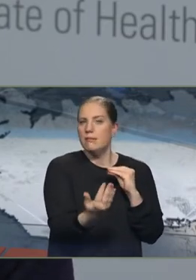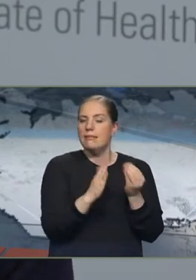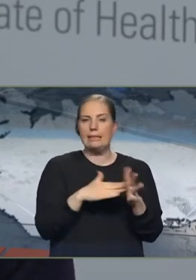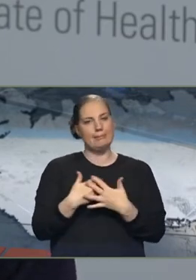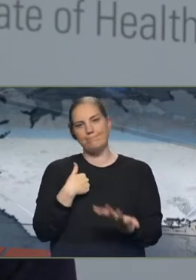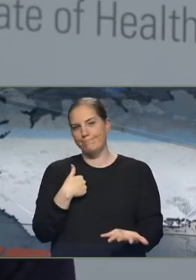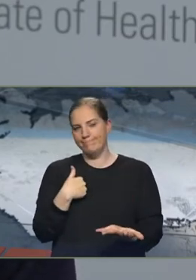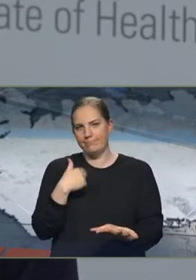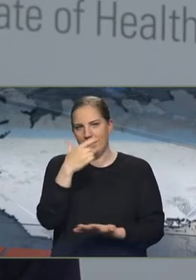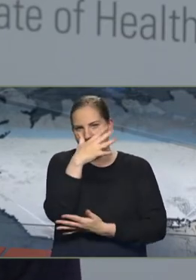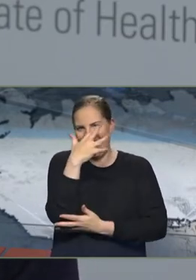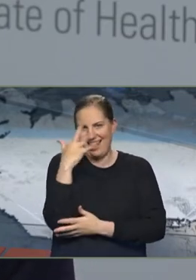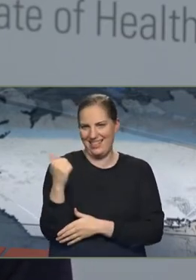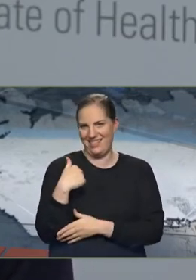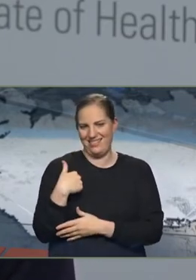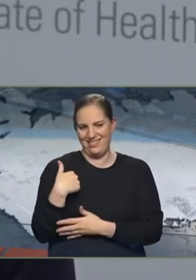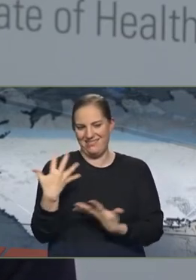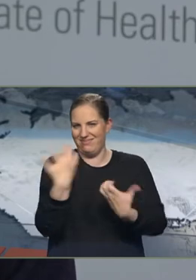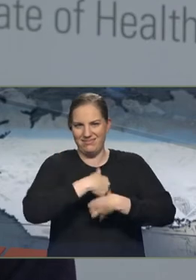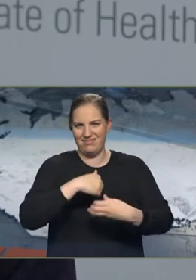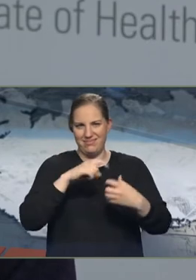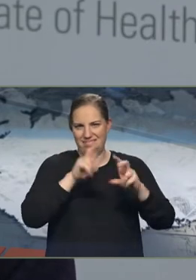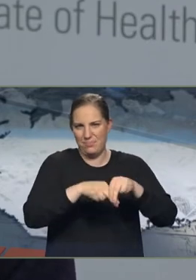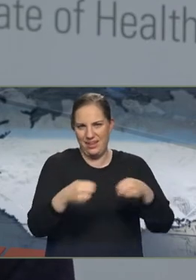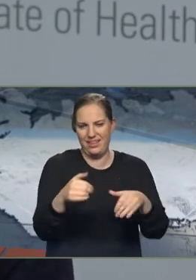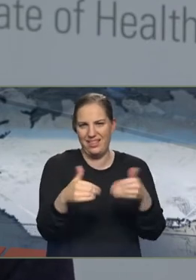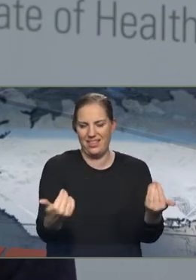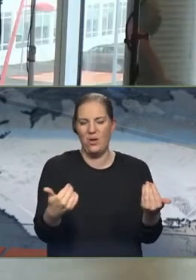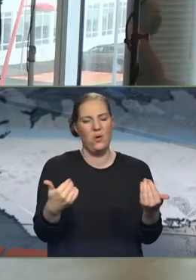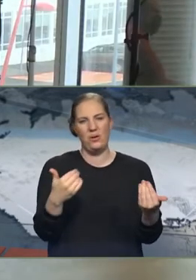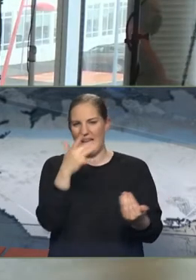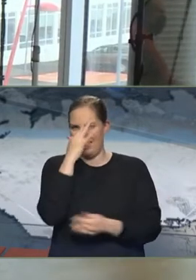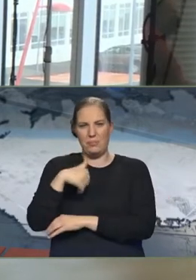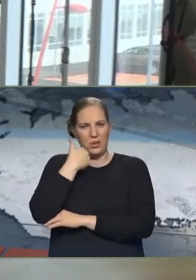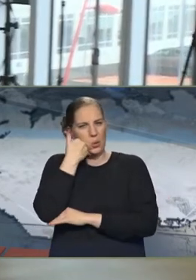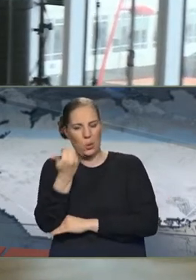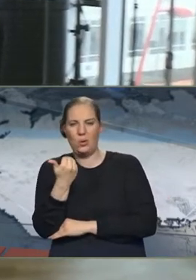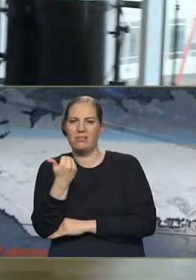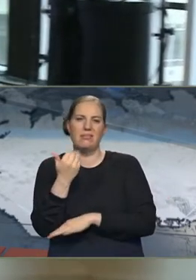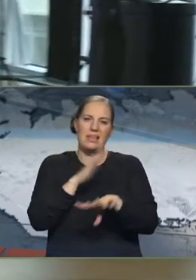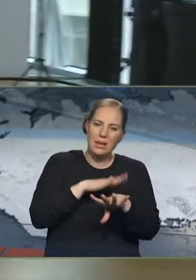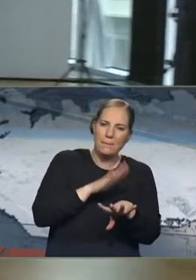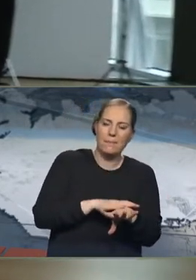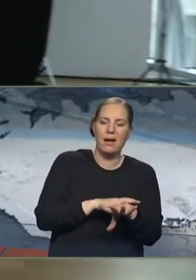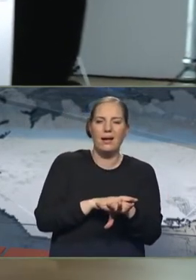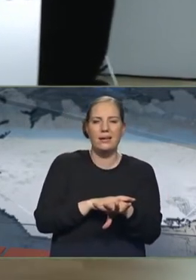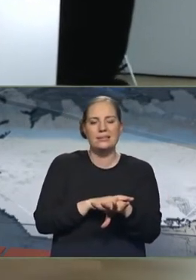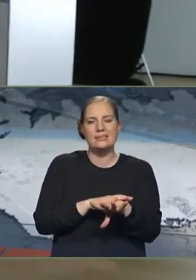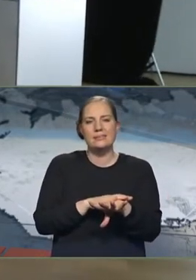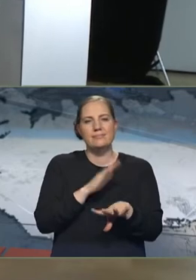ekki vona því að það muni skila miklu og ég held að það sé ekki vannlegt að vera eigða tíma og hérna